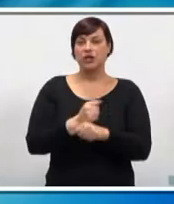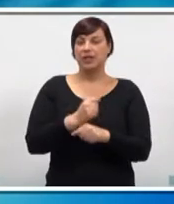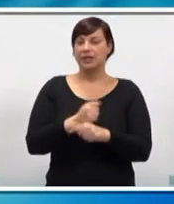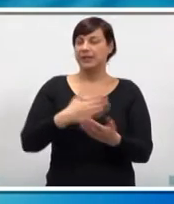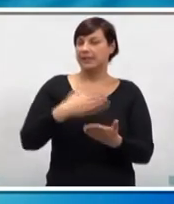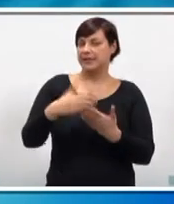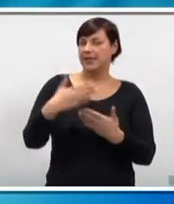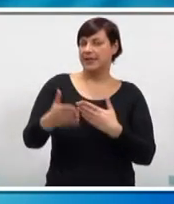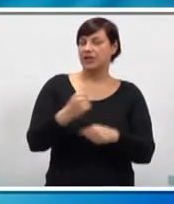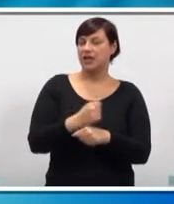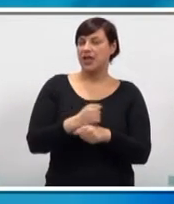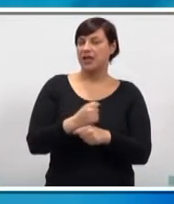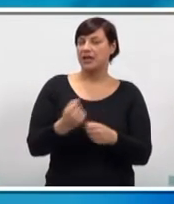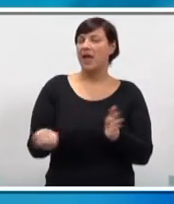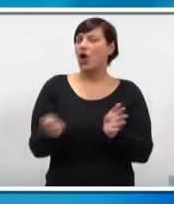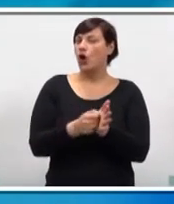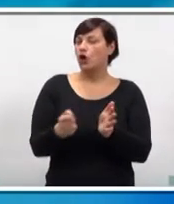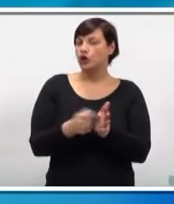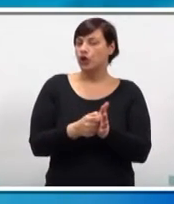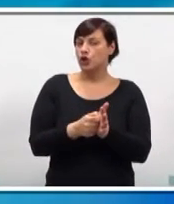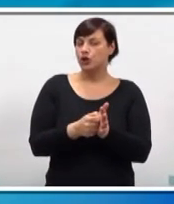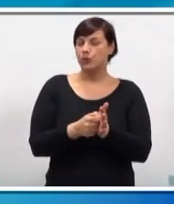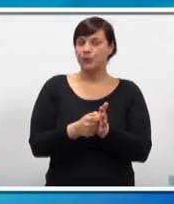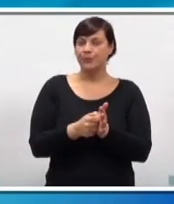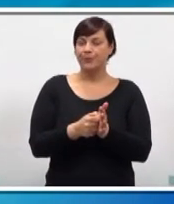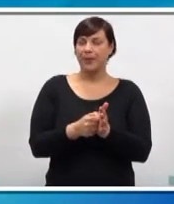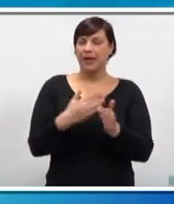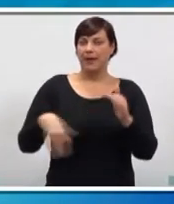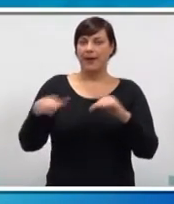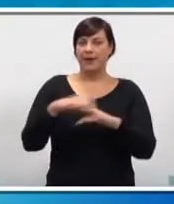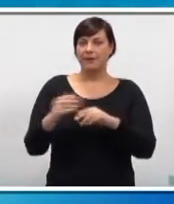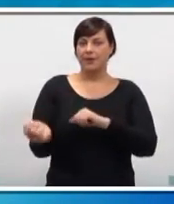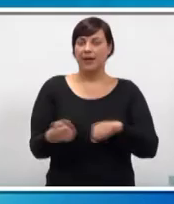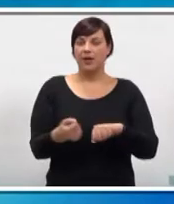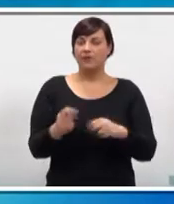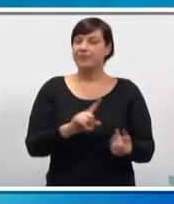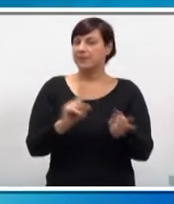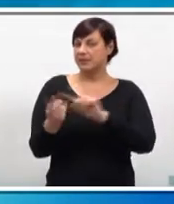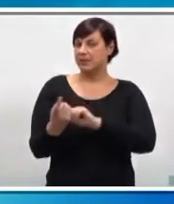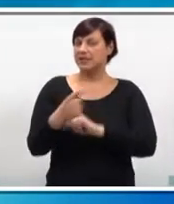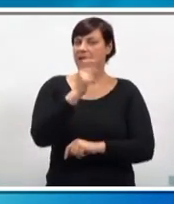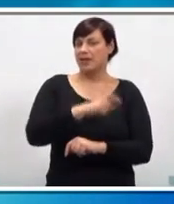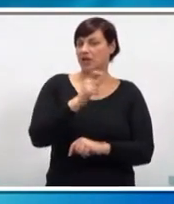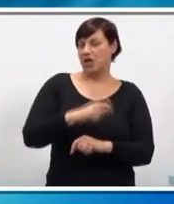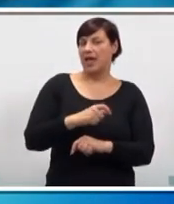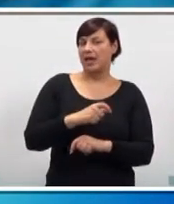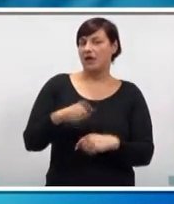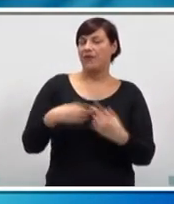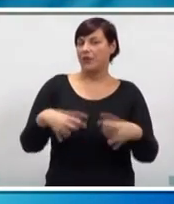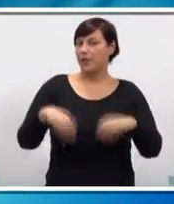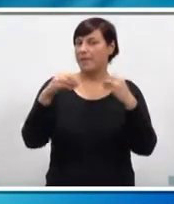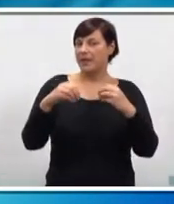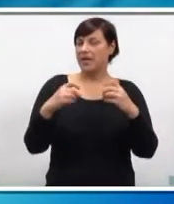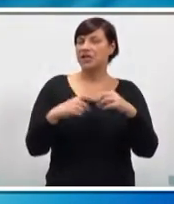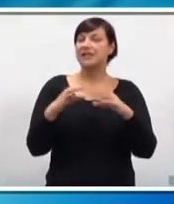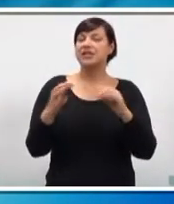sljedeće radnje, ali i o trošku, što je važno napomenuti, trošku razvoja golf. Z druge strane, članovi kandidacijske liste grupe